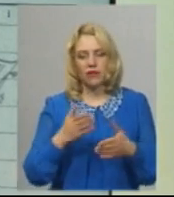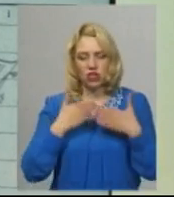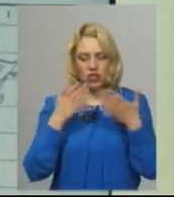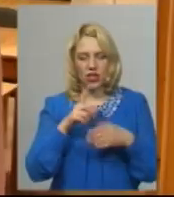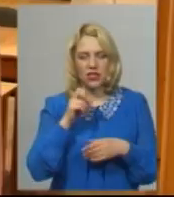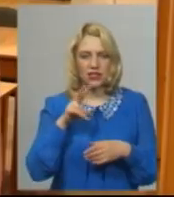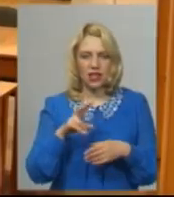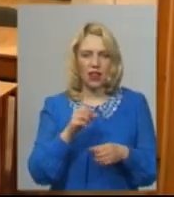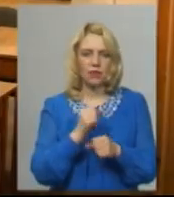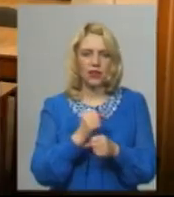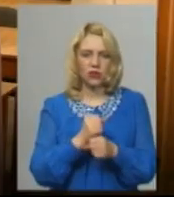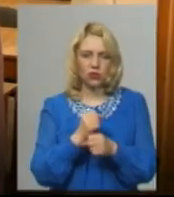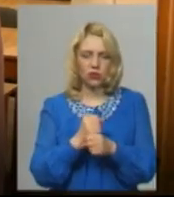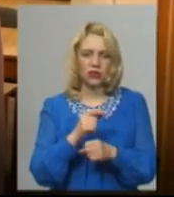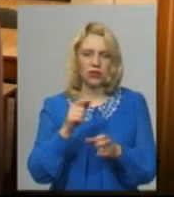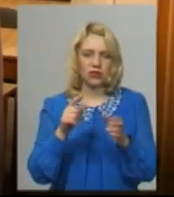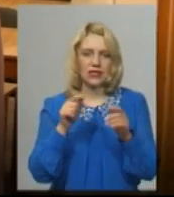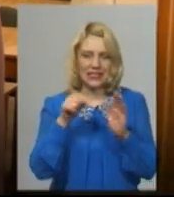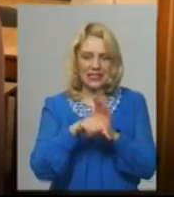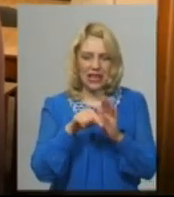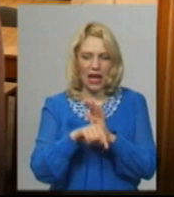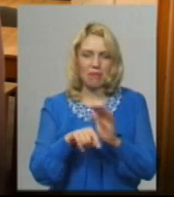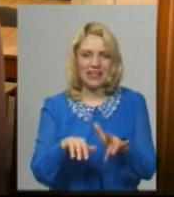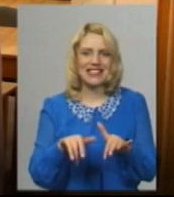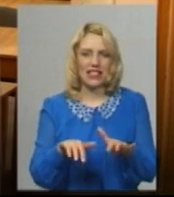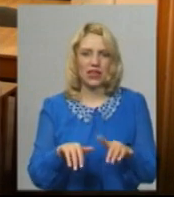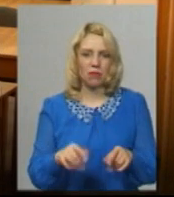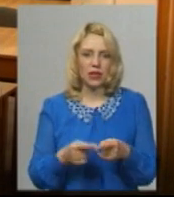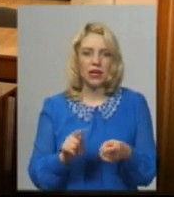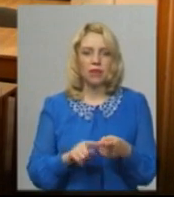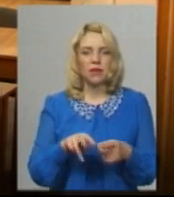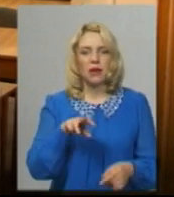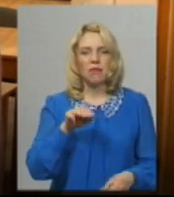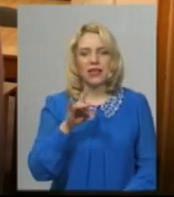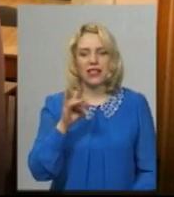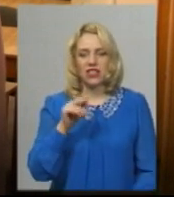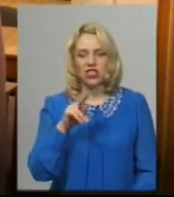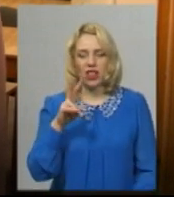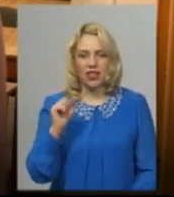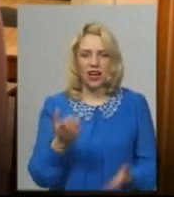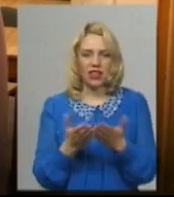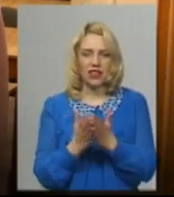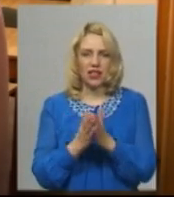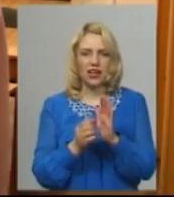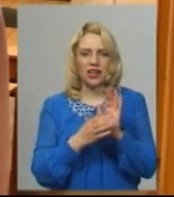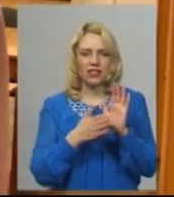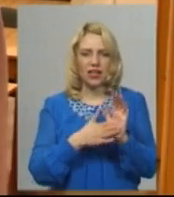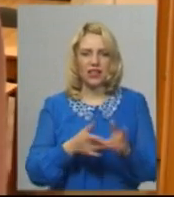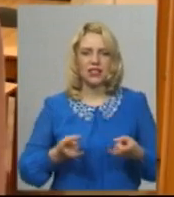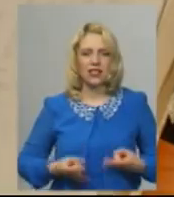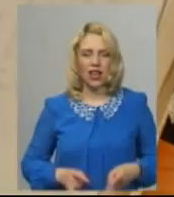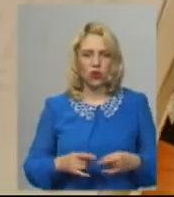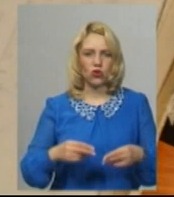працюють саме з ними. Оцифровані документи в нас такі. Метричні книги реєстрації народжень,